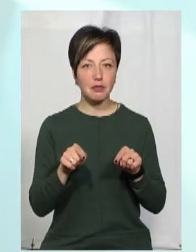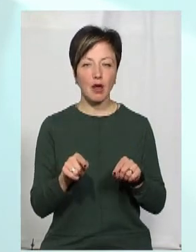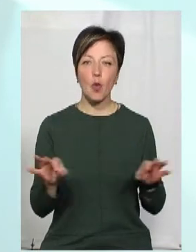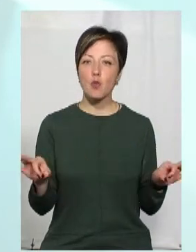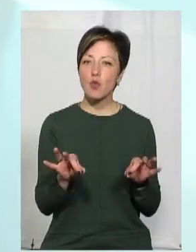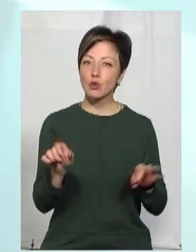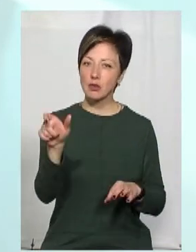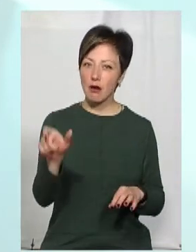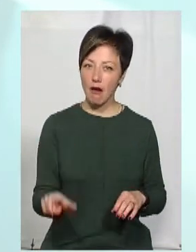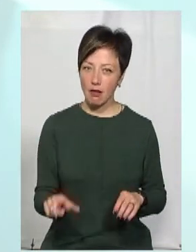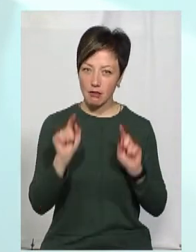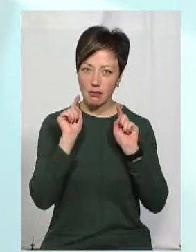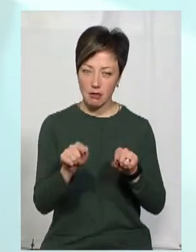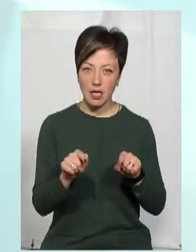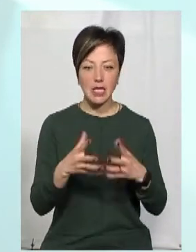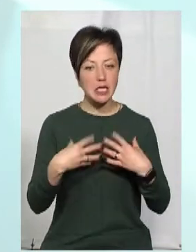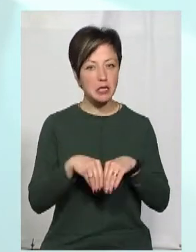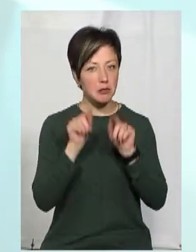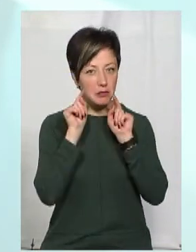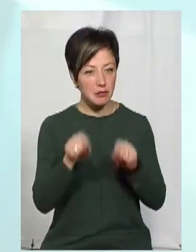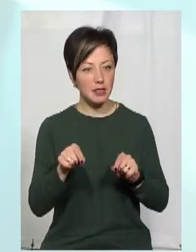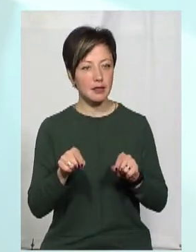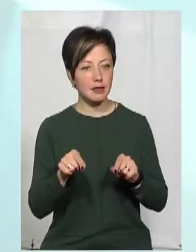Музикант. Сім'янин.